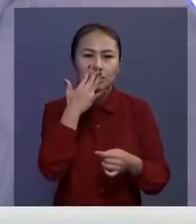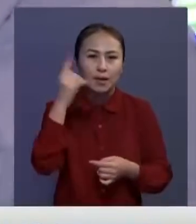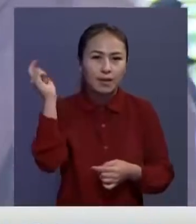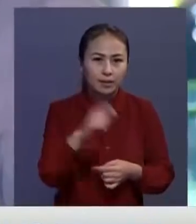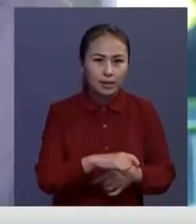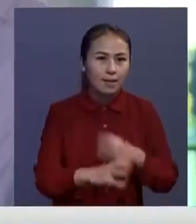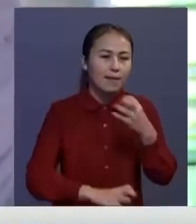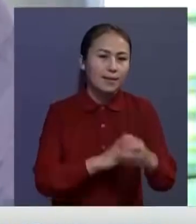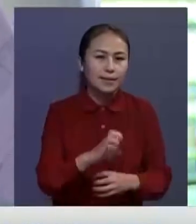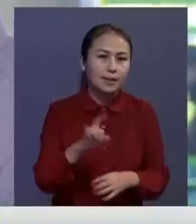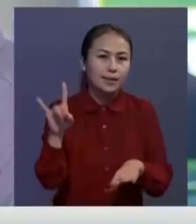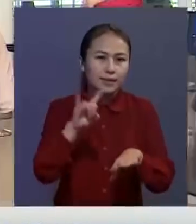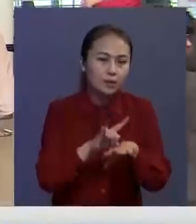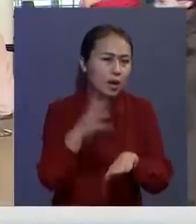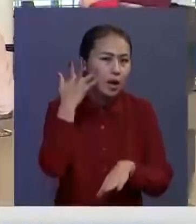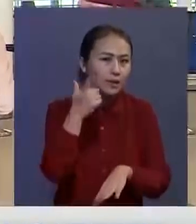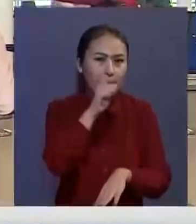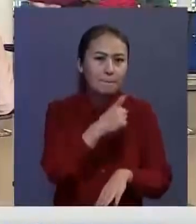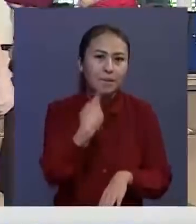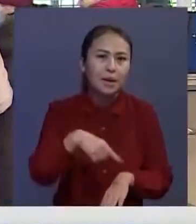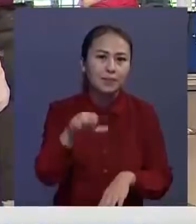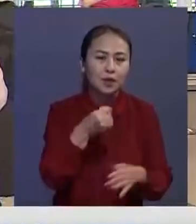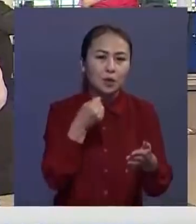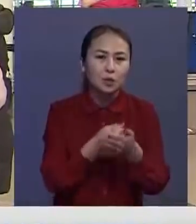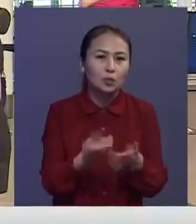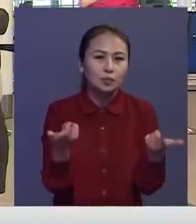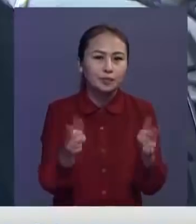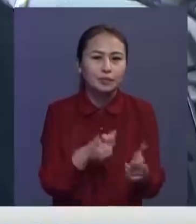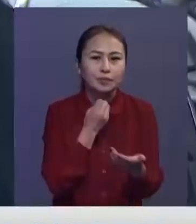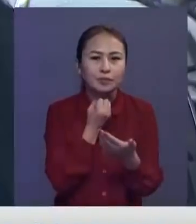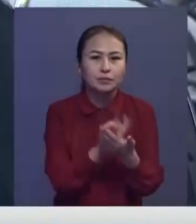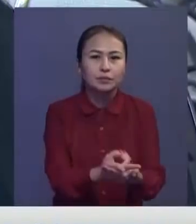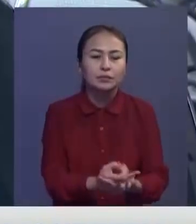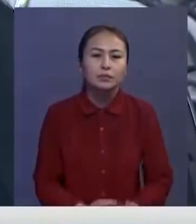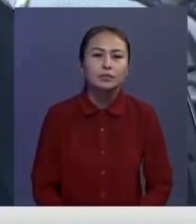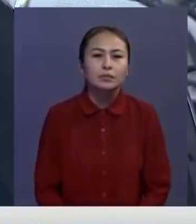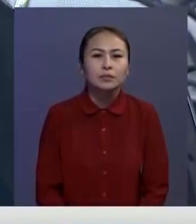әкелінген. Қалғаралық рейстермен келген азаматтар бір аптаға карантинге жатқызлады.